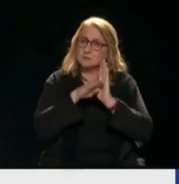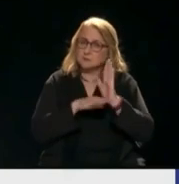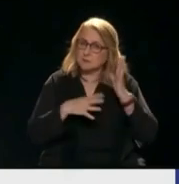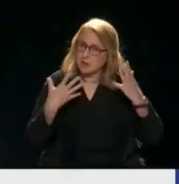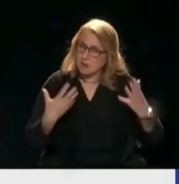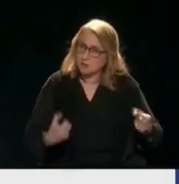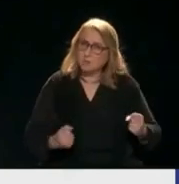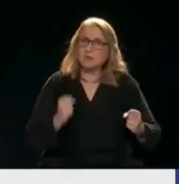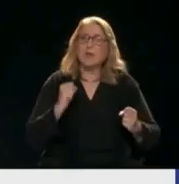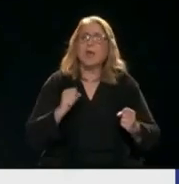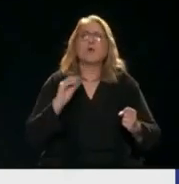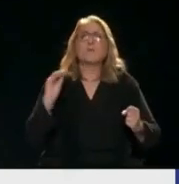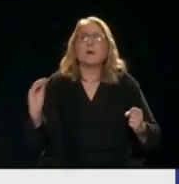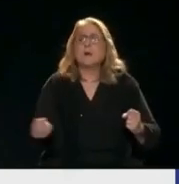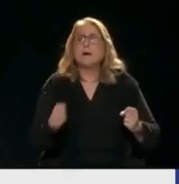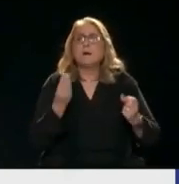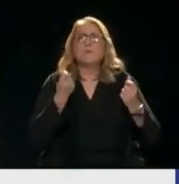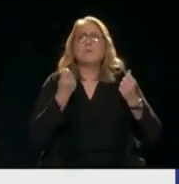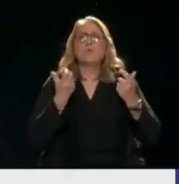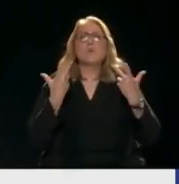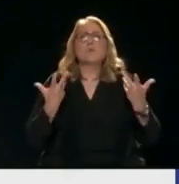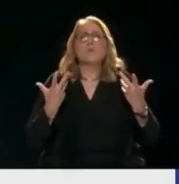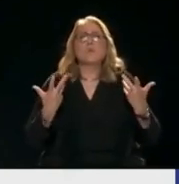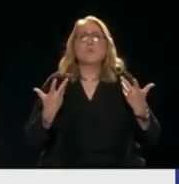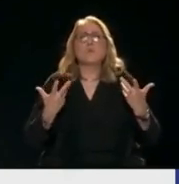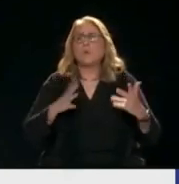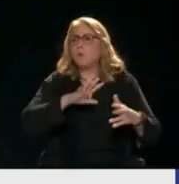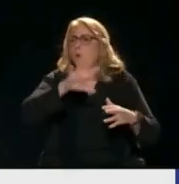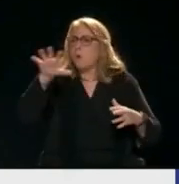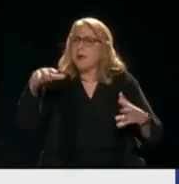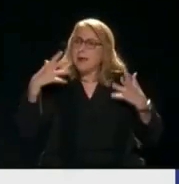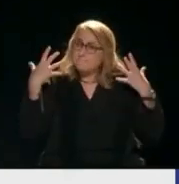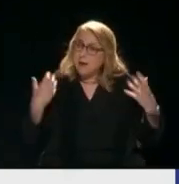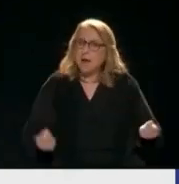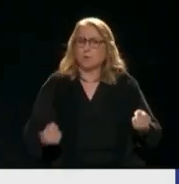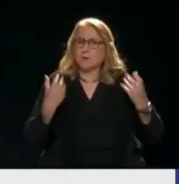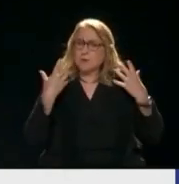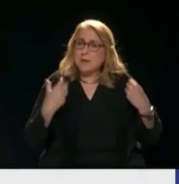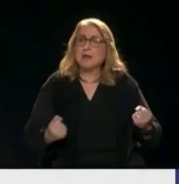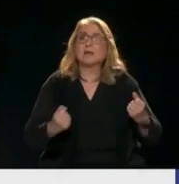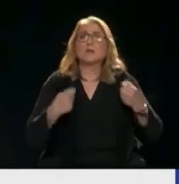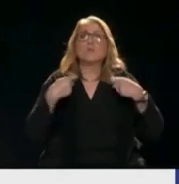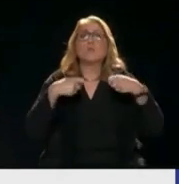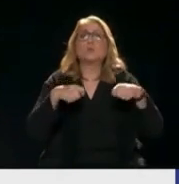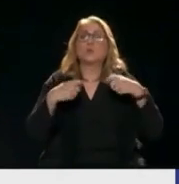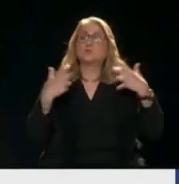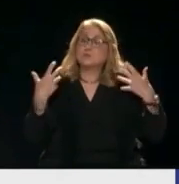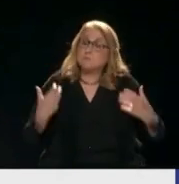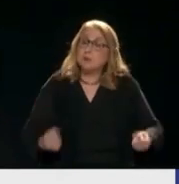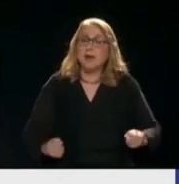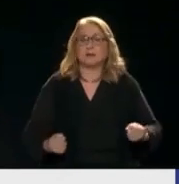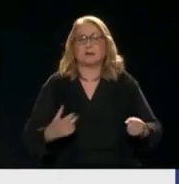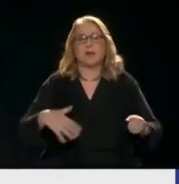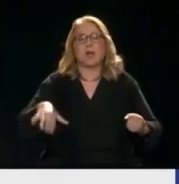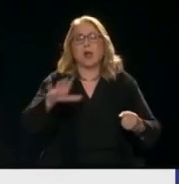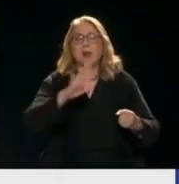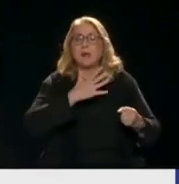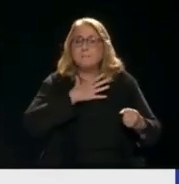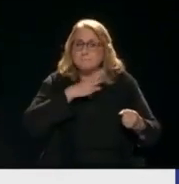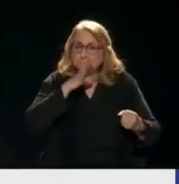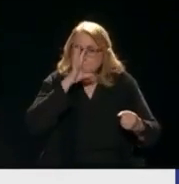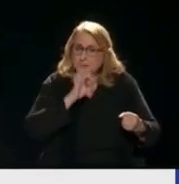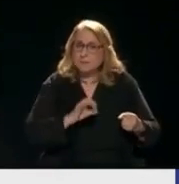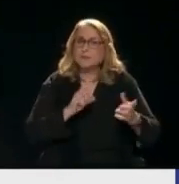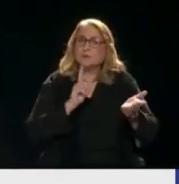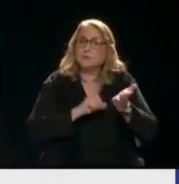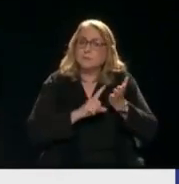ευρίσκεται ο πλούτος Και πως περιμένει καρτερικά τον Έλληνα πολίτη Να συστρατευτεί, να ενωθεί Σε ένα πραγματικό πολιτικό ελληνικό